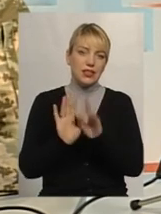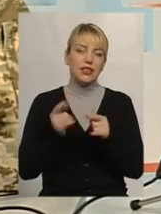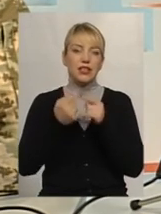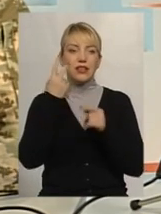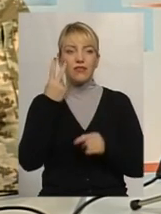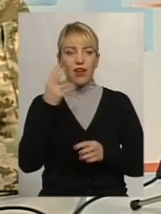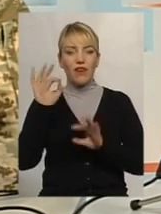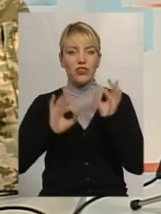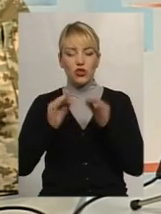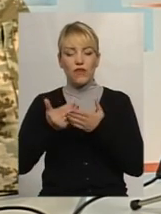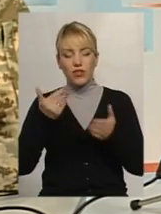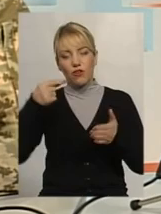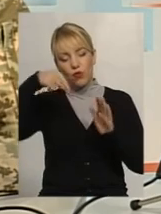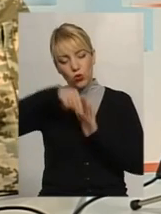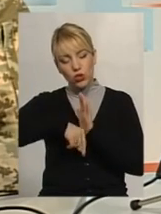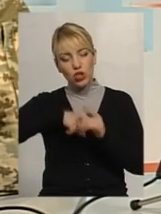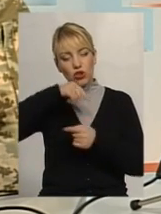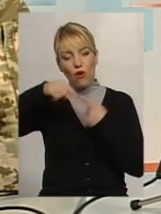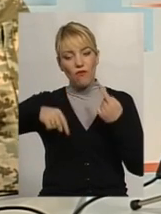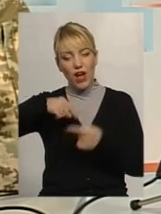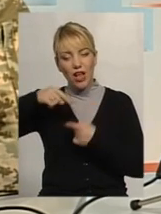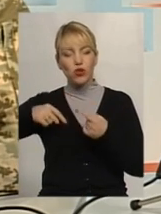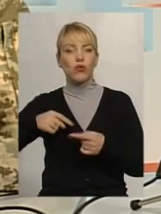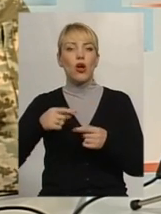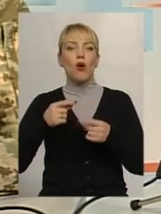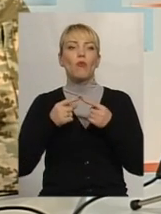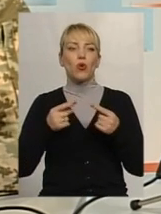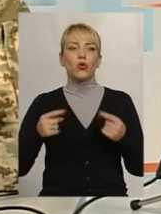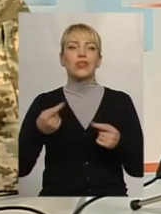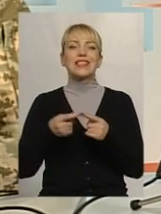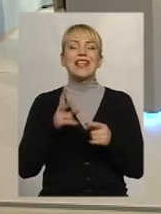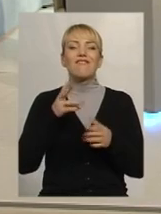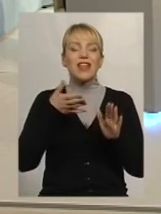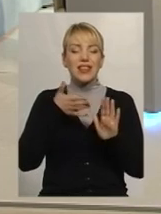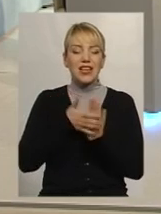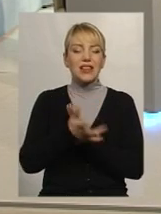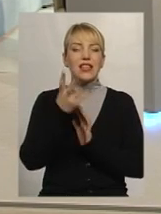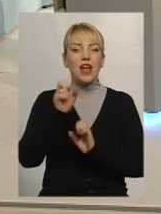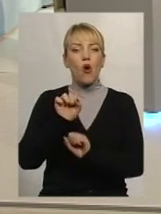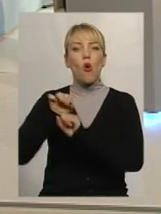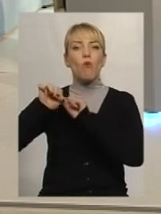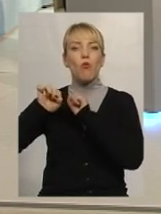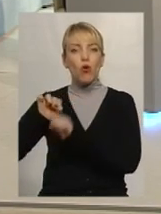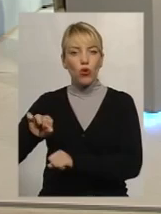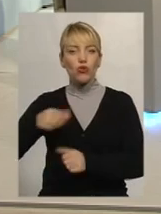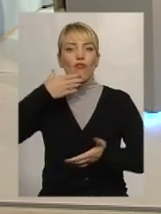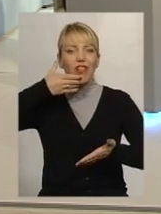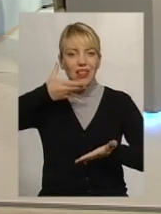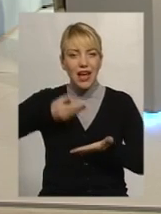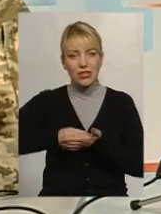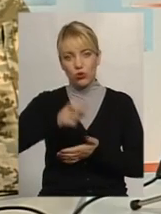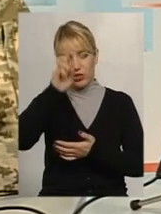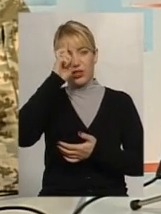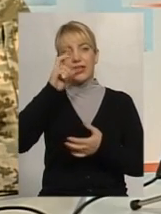від валового внутрішнього продукту – це витрати на оборону власної країни. І чим